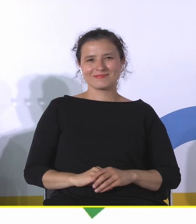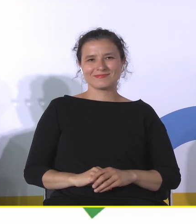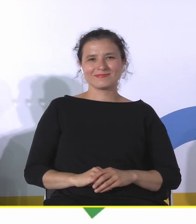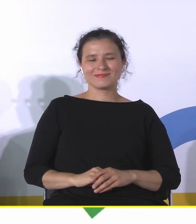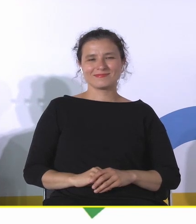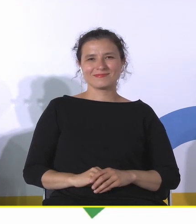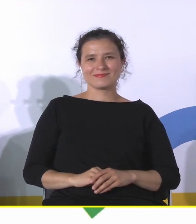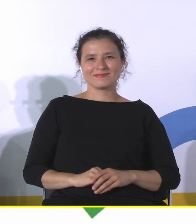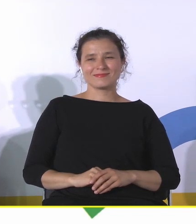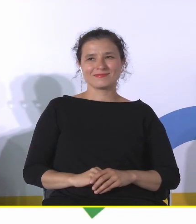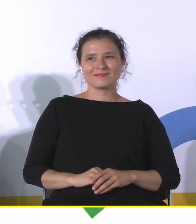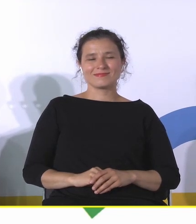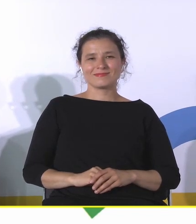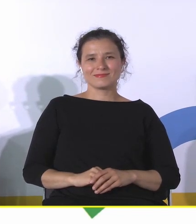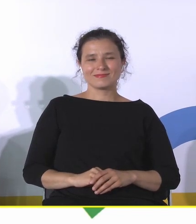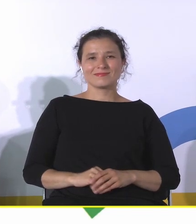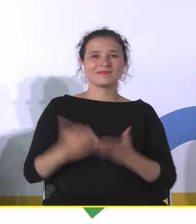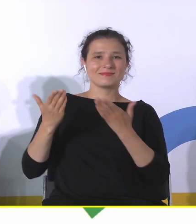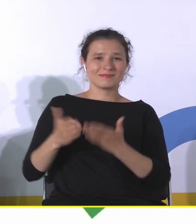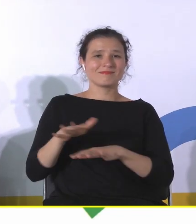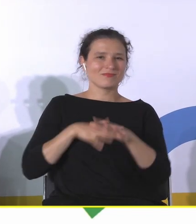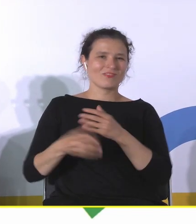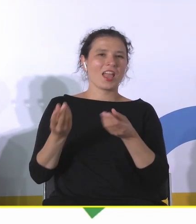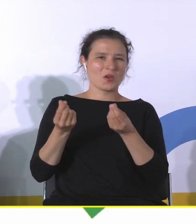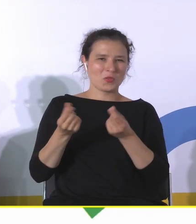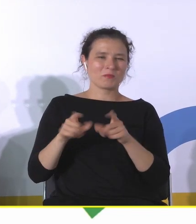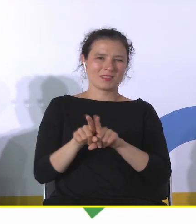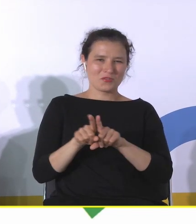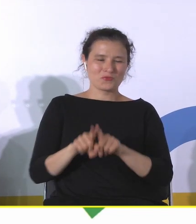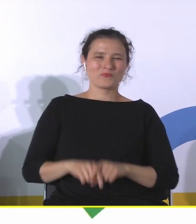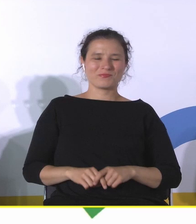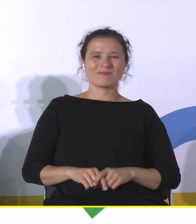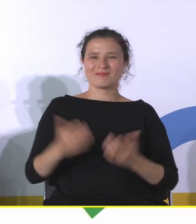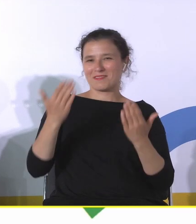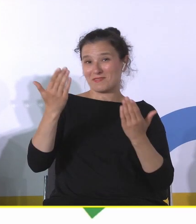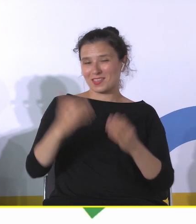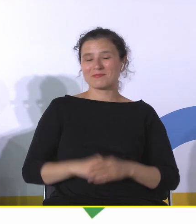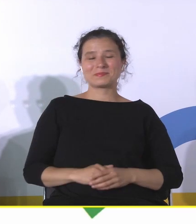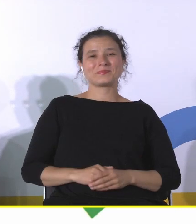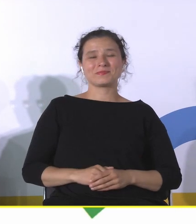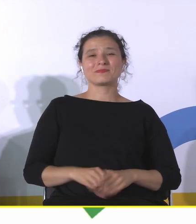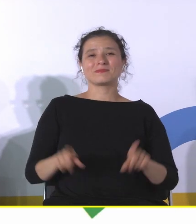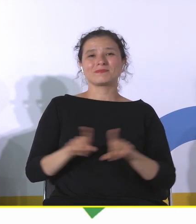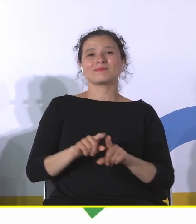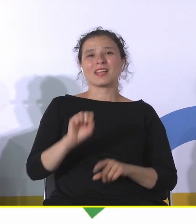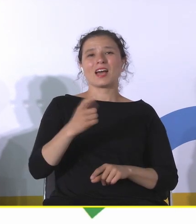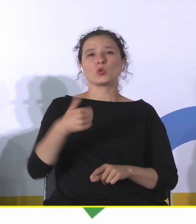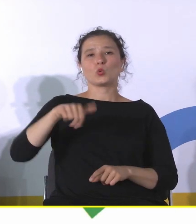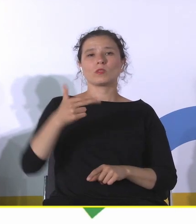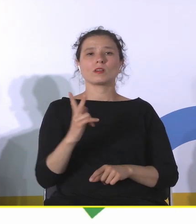Ponownie ekonomistkę. Witam w naszym gronie. Adiunktka w